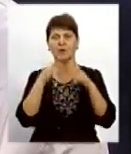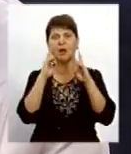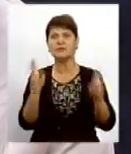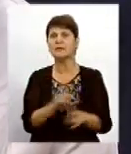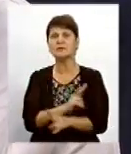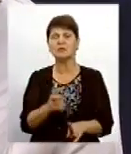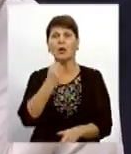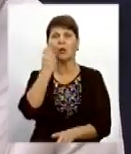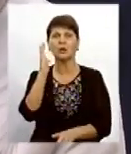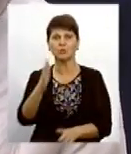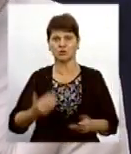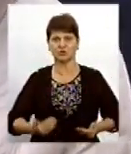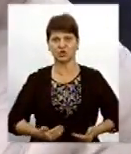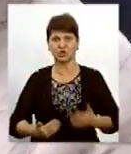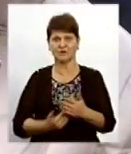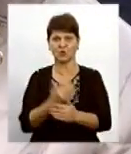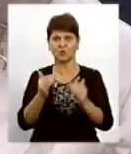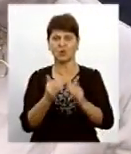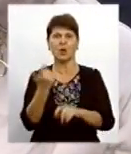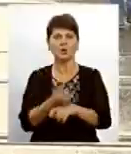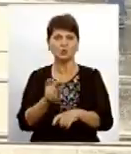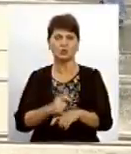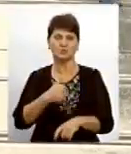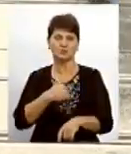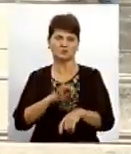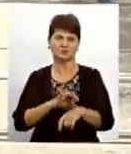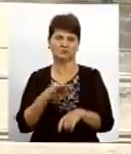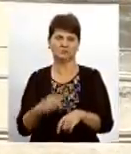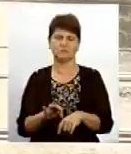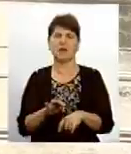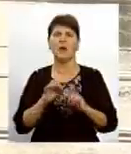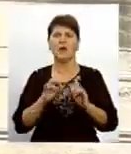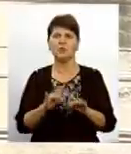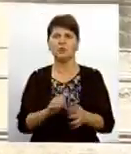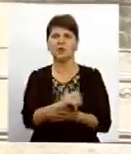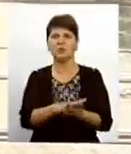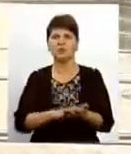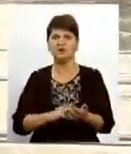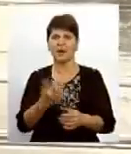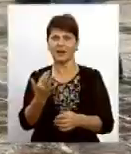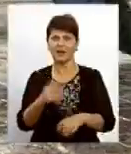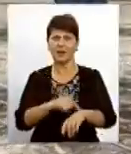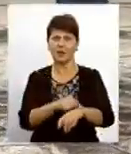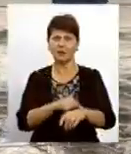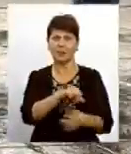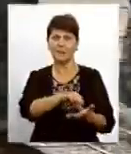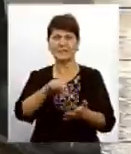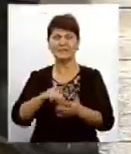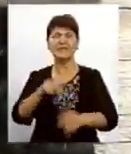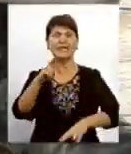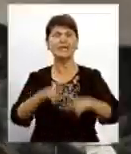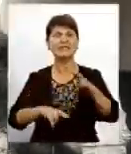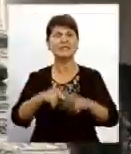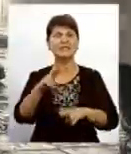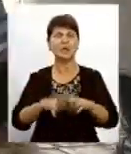коли ми будемо жити в новому будинку. У нас це дуже-дуже були. Протест триває вже кілька годин. За цей час представники забудовника